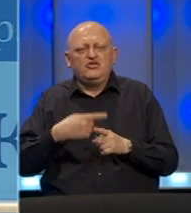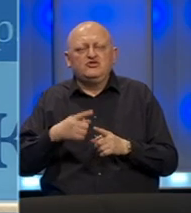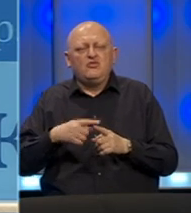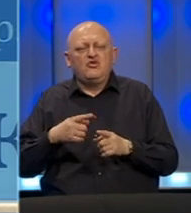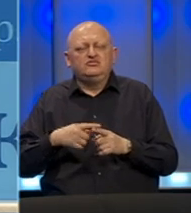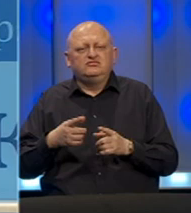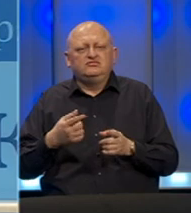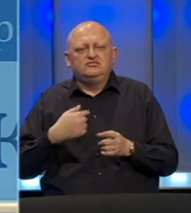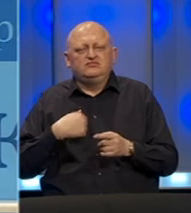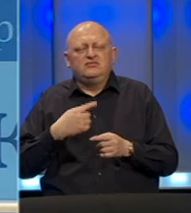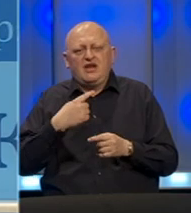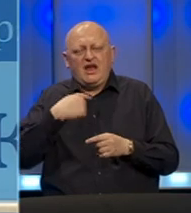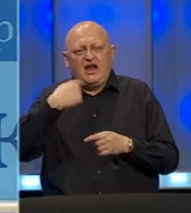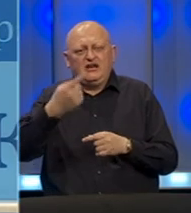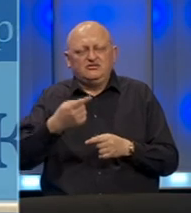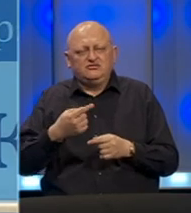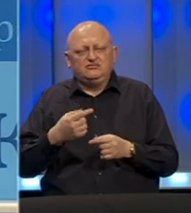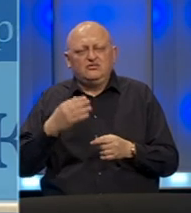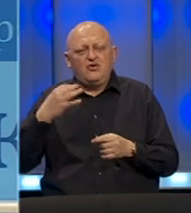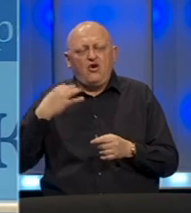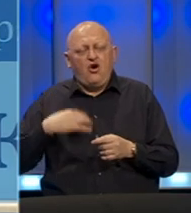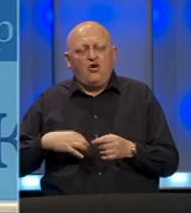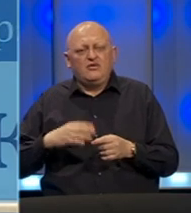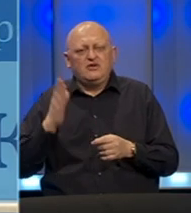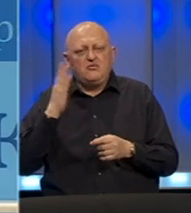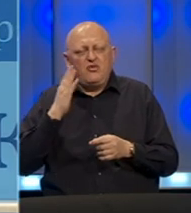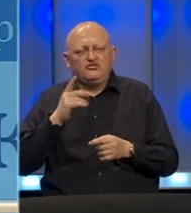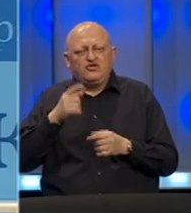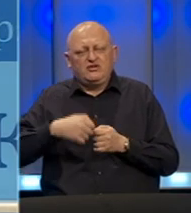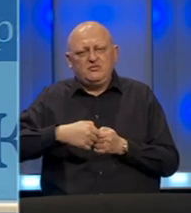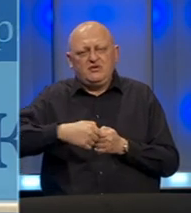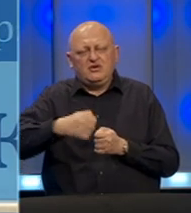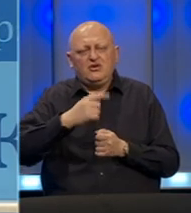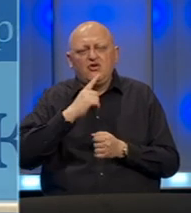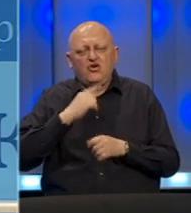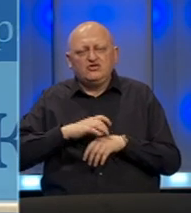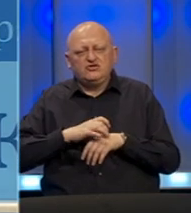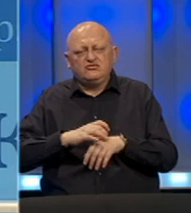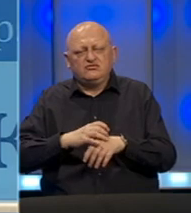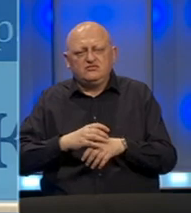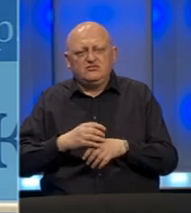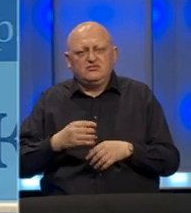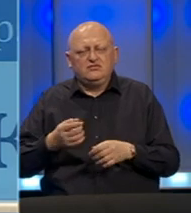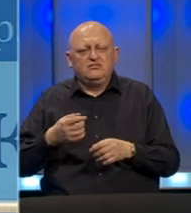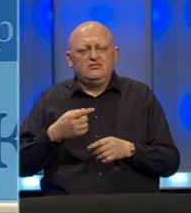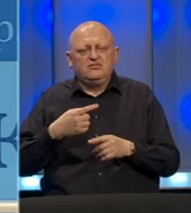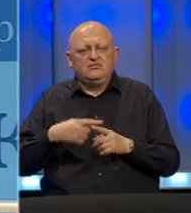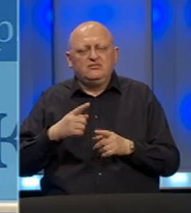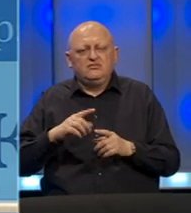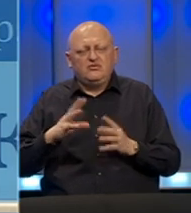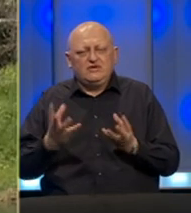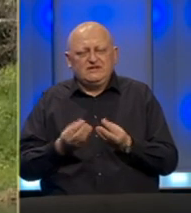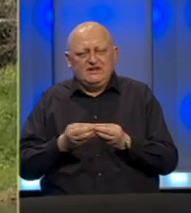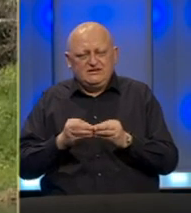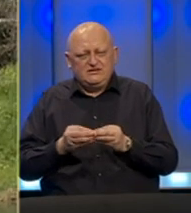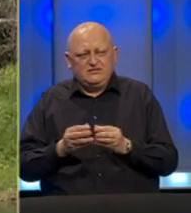čega i dalje naglašavamo obavezu poštovanja onih mjera koje smo uveli, prije svega javno zdravstvenih kada govorimo o zajednici.